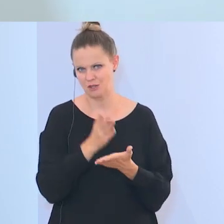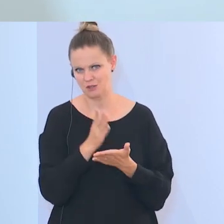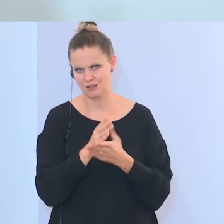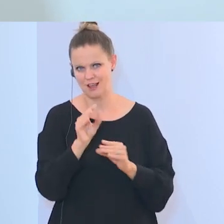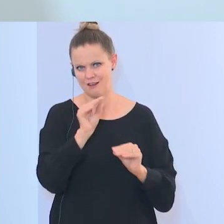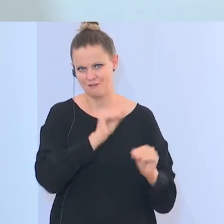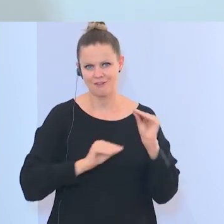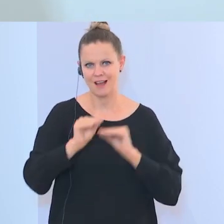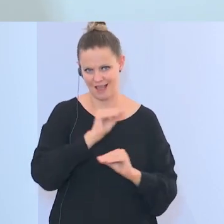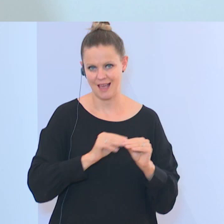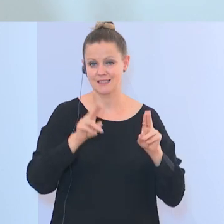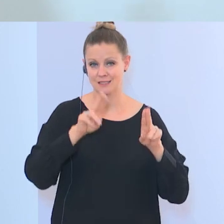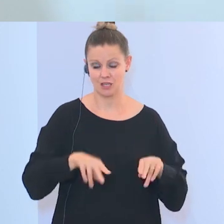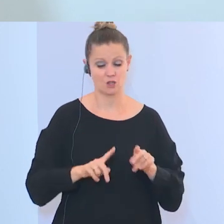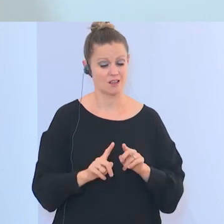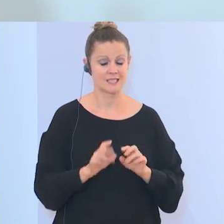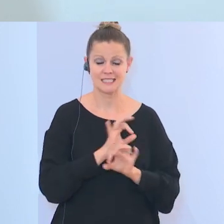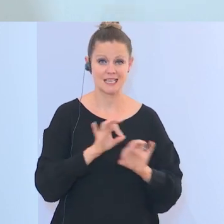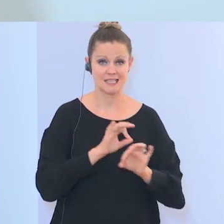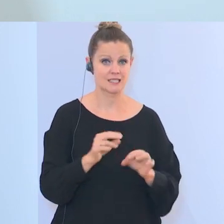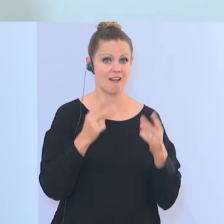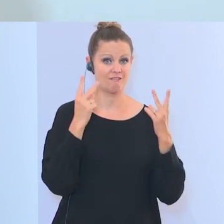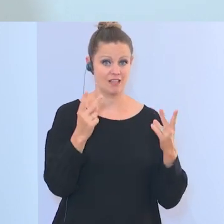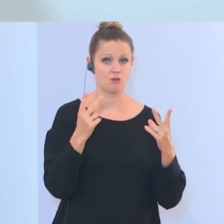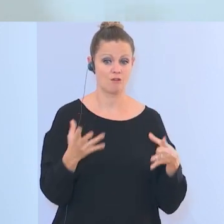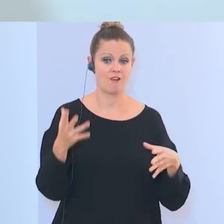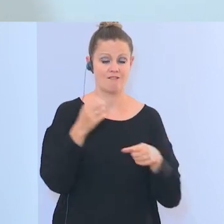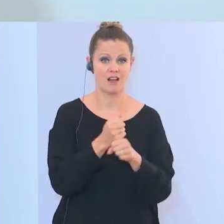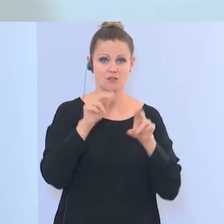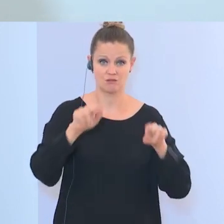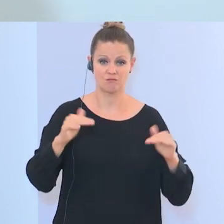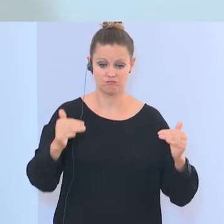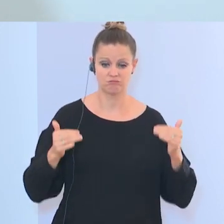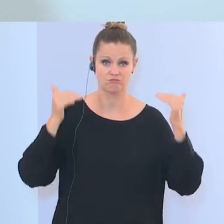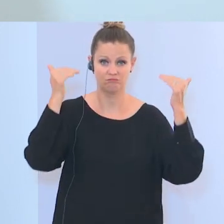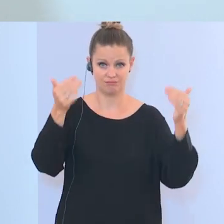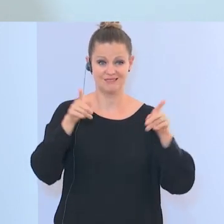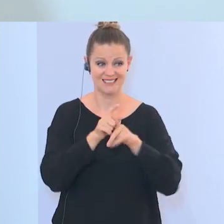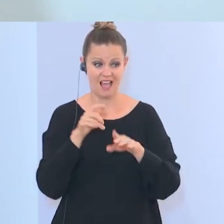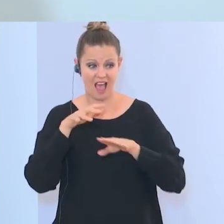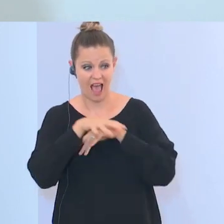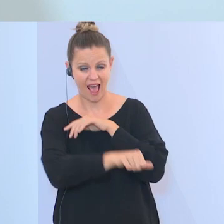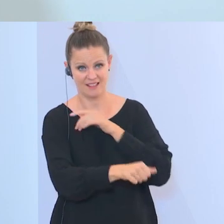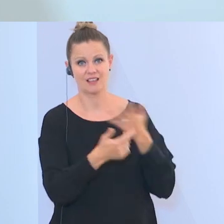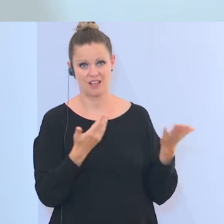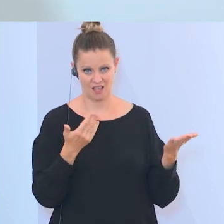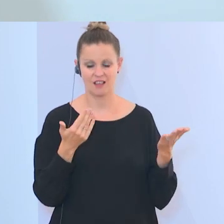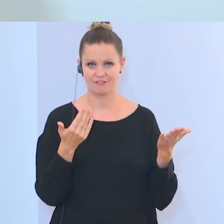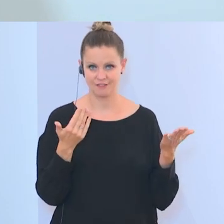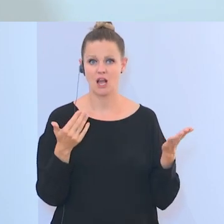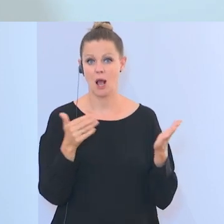Vereinsrecht ist ein hohes Gut, verfassungsrechtlich hoch verankert, Eingriffe in das Vereinsrecht bedürfen eine